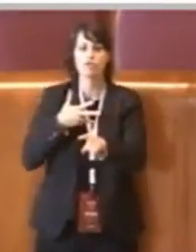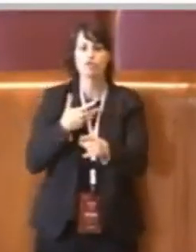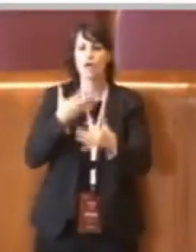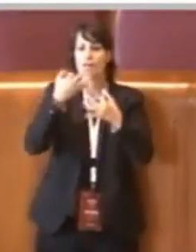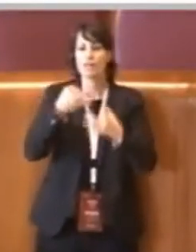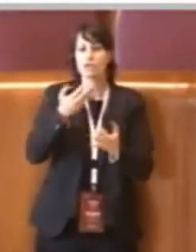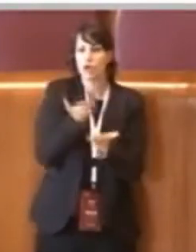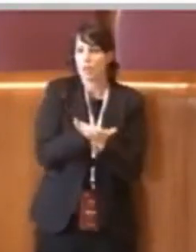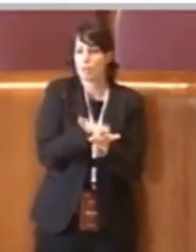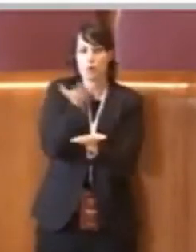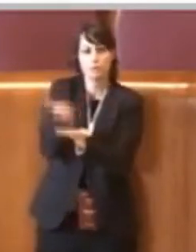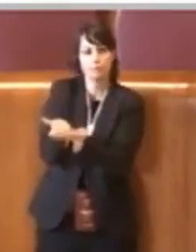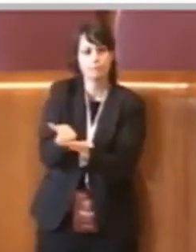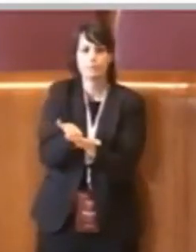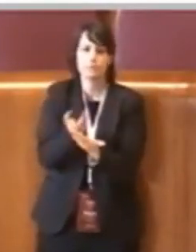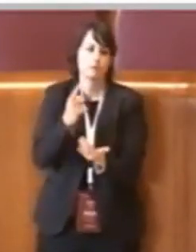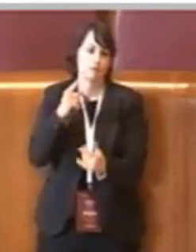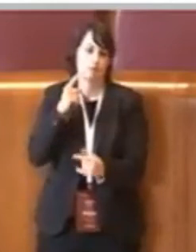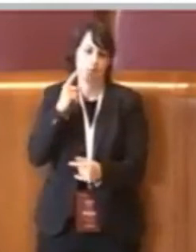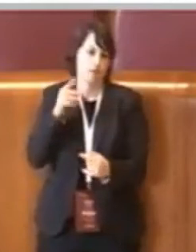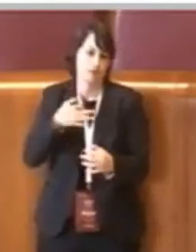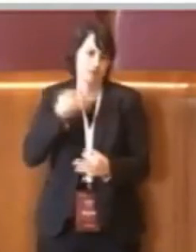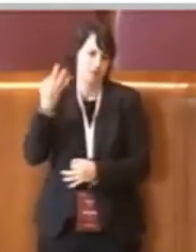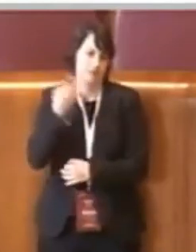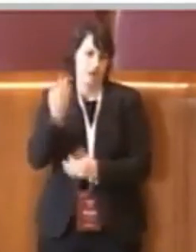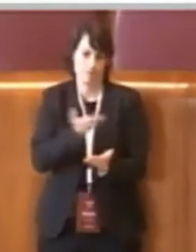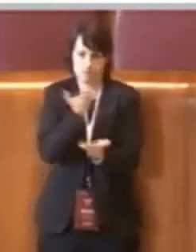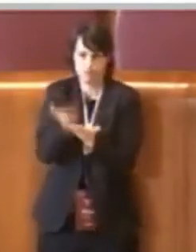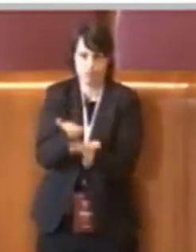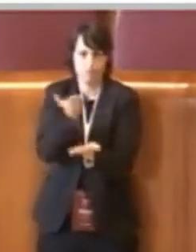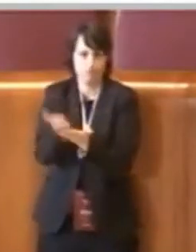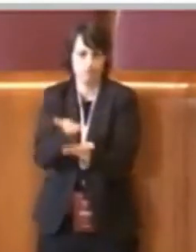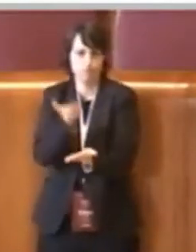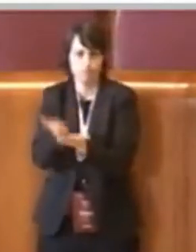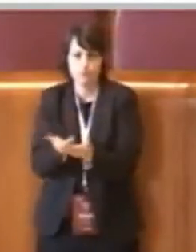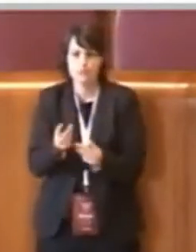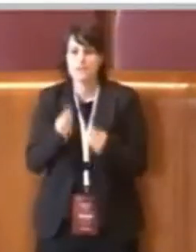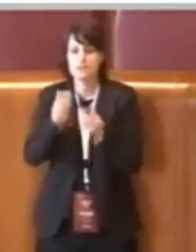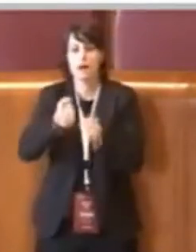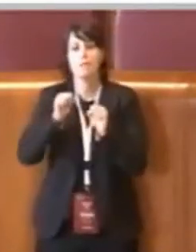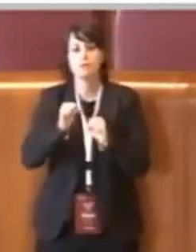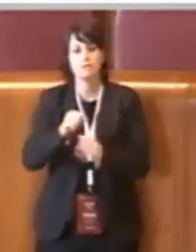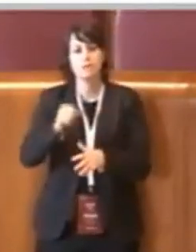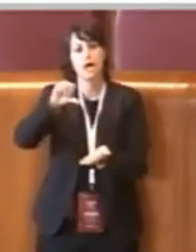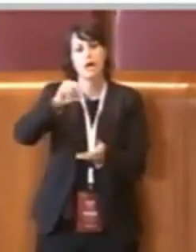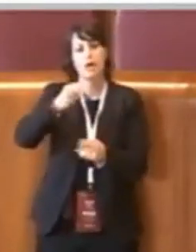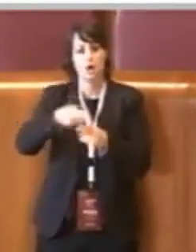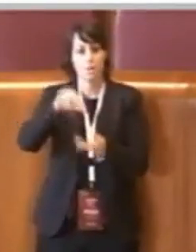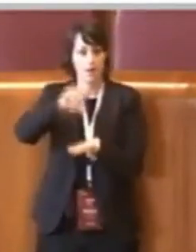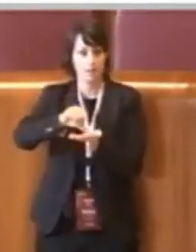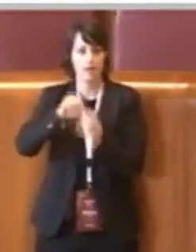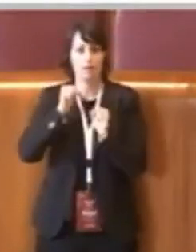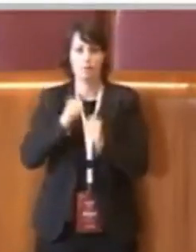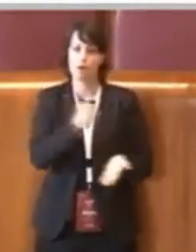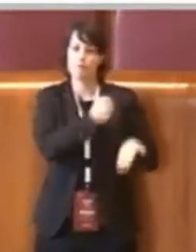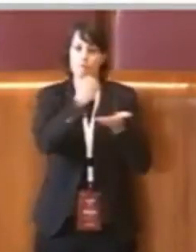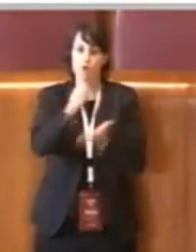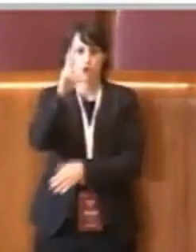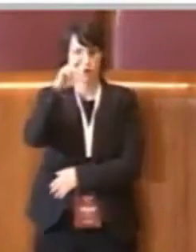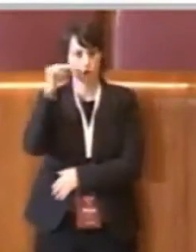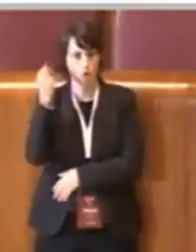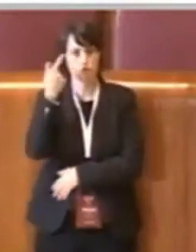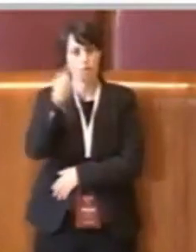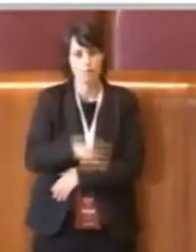danno la possibilità a Roma Capitale di riconoscere questi fondi e di sanare delle partite aperte nei confronti di cittadini e